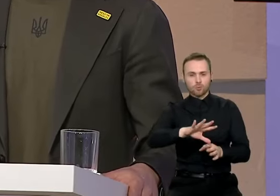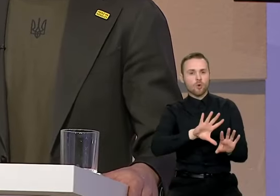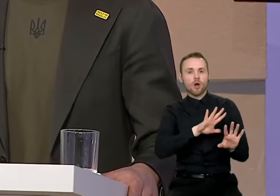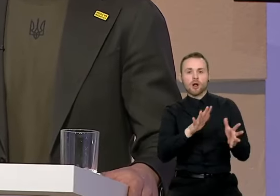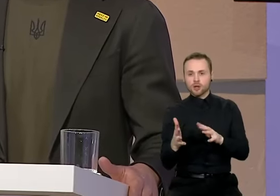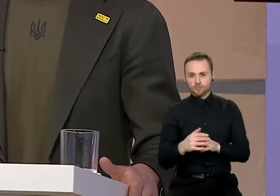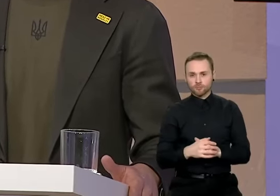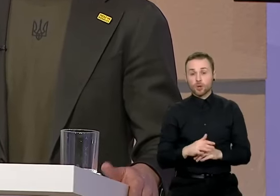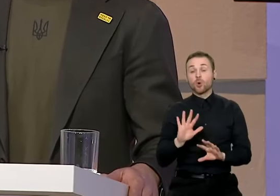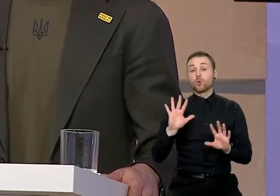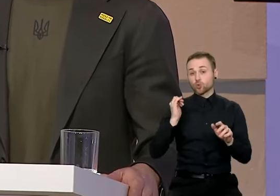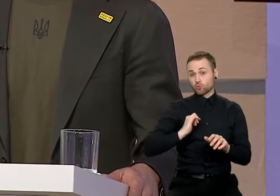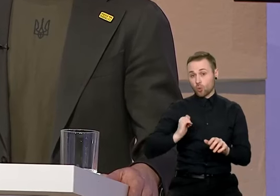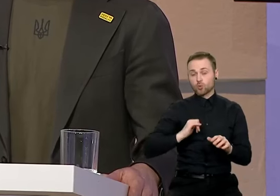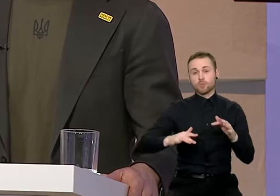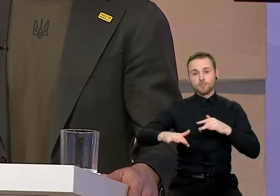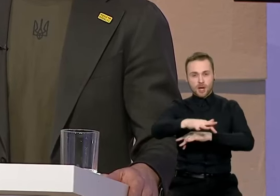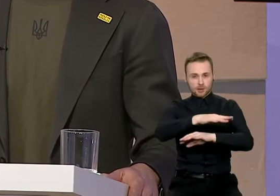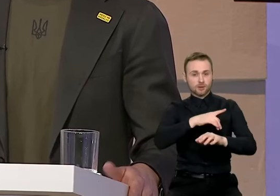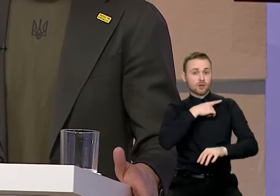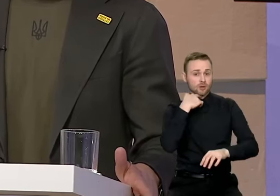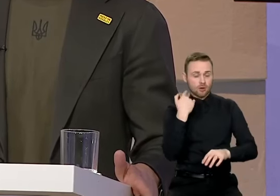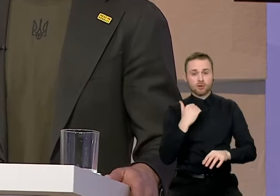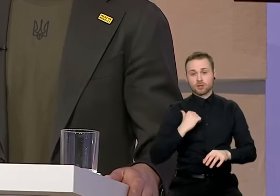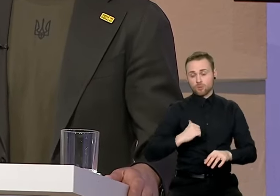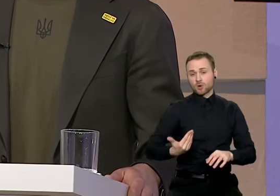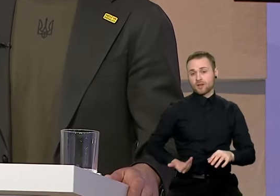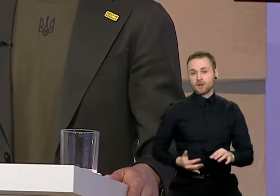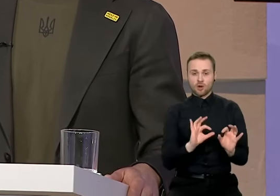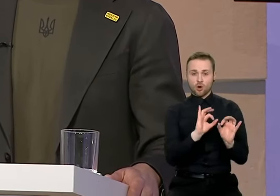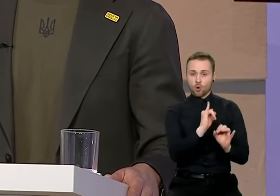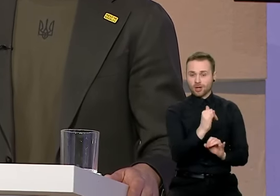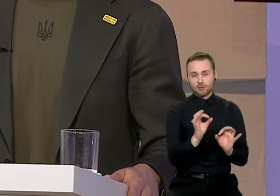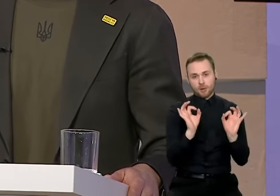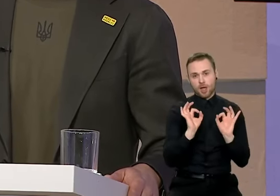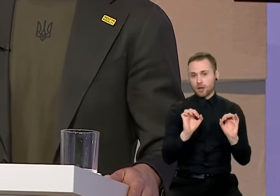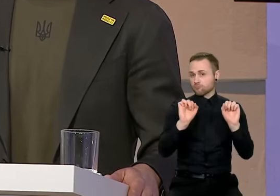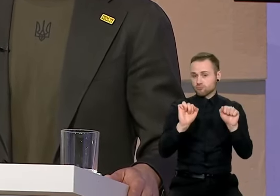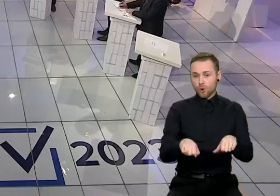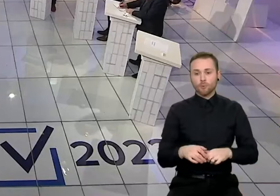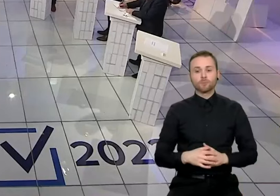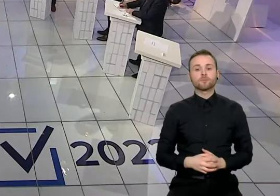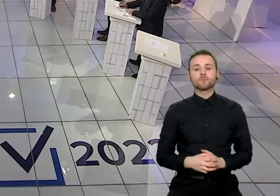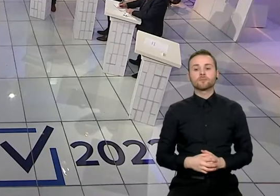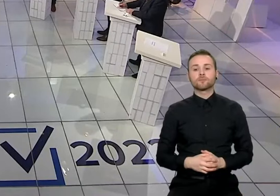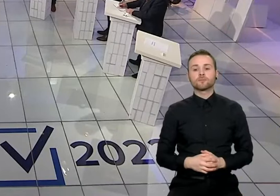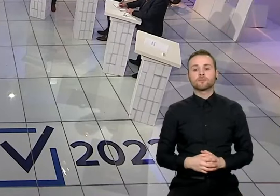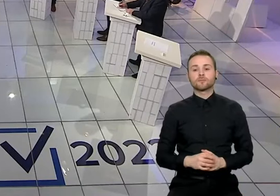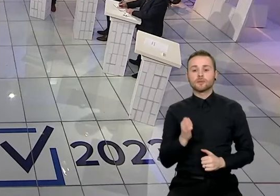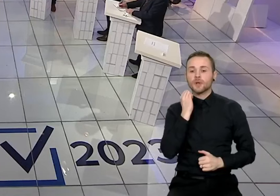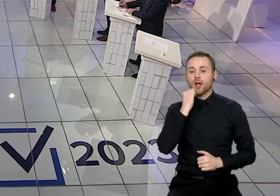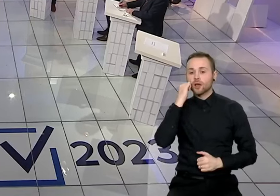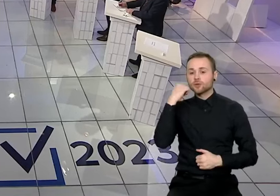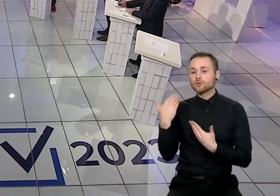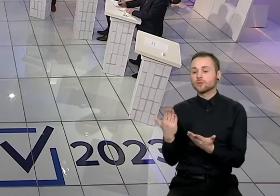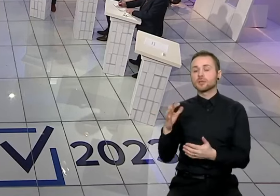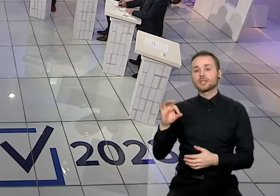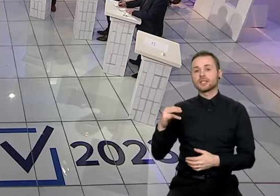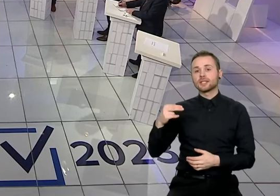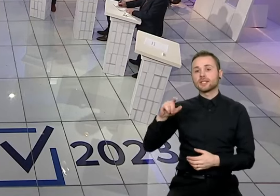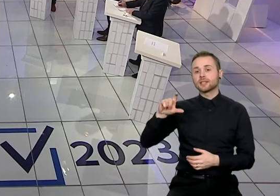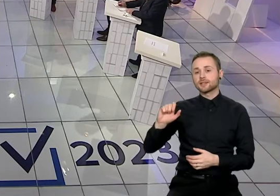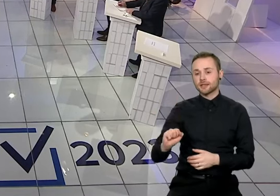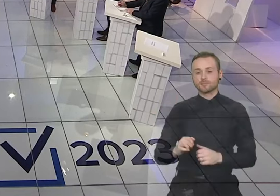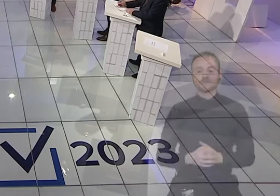Mieste bus daug žmonių, miesto gyvenimas bus kokybiškas ir su visojams prieinamomis paslaugomis. Ir geras atsakymas jo, jo